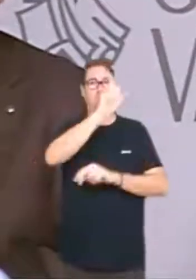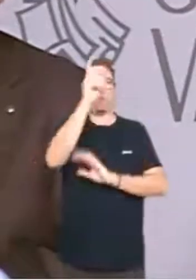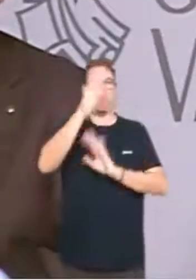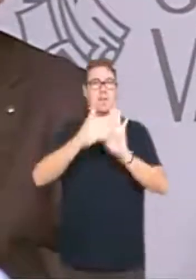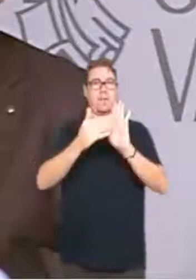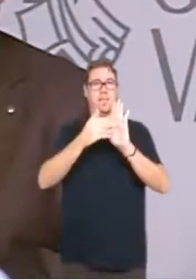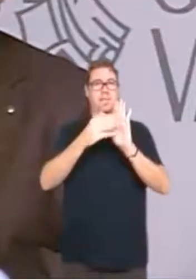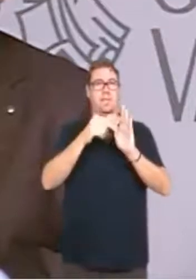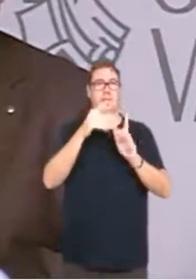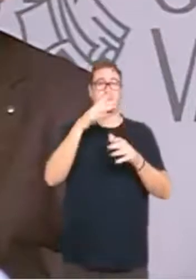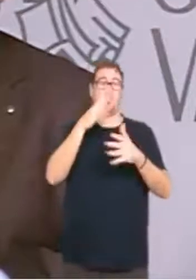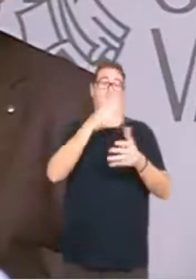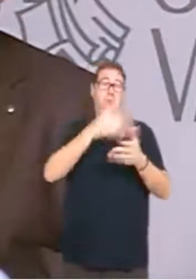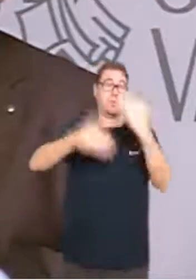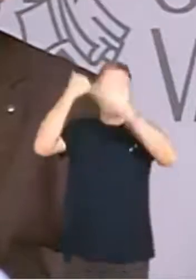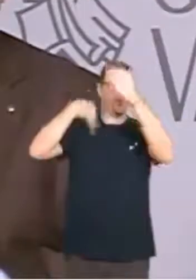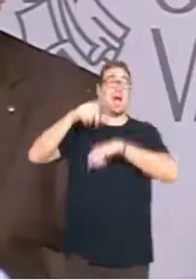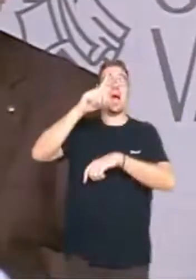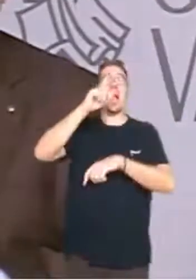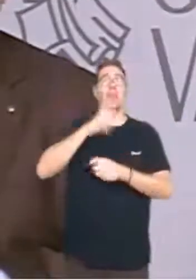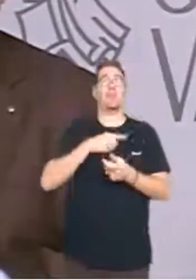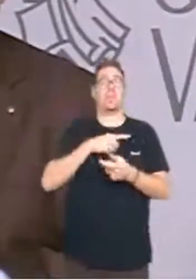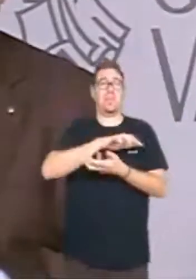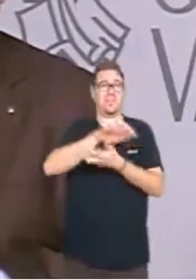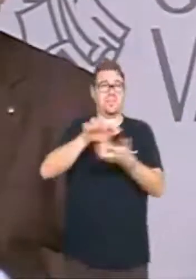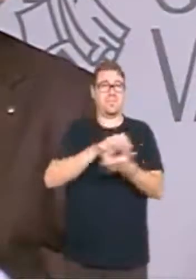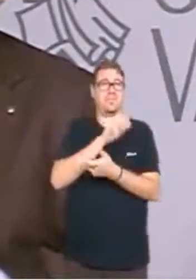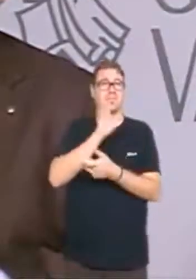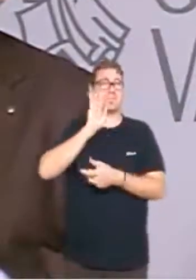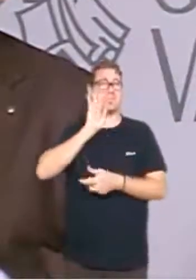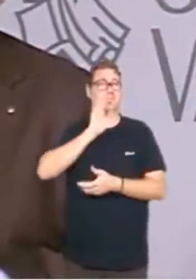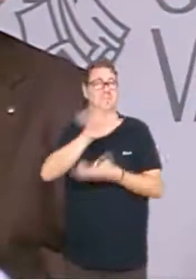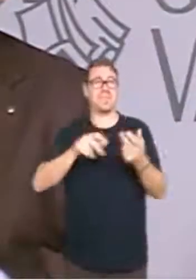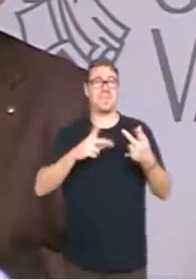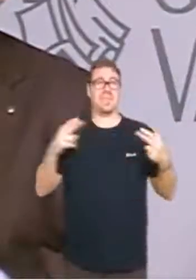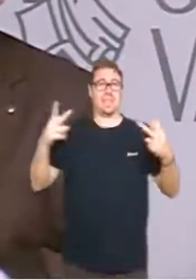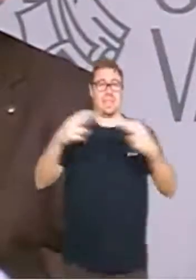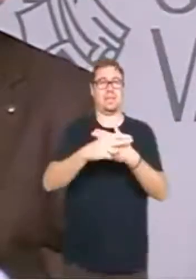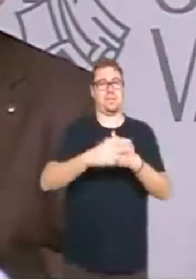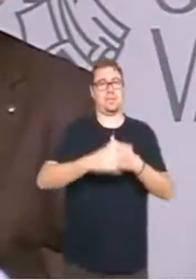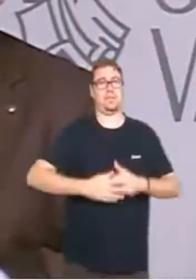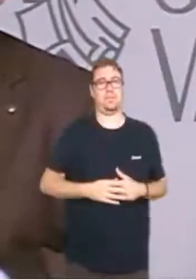després d'anys de balafiaments, de corrupció i de retallades.